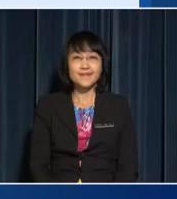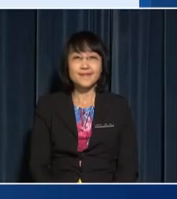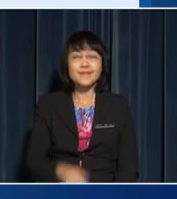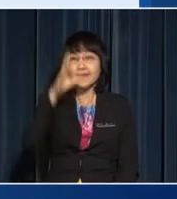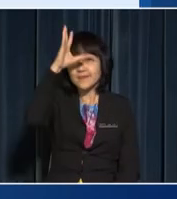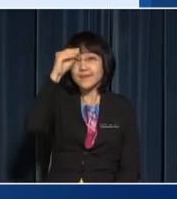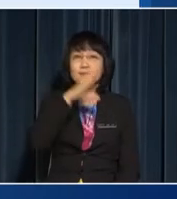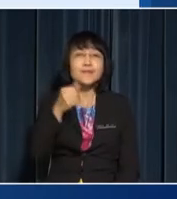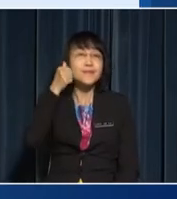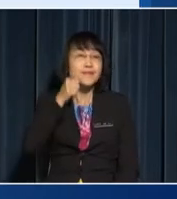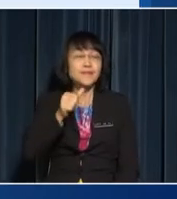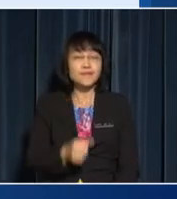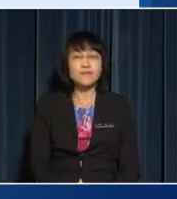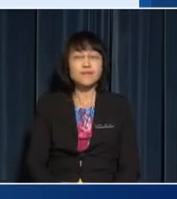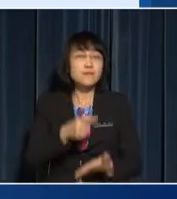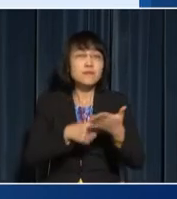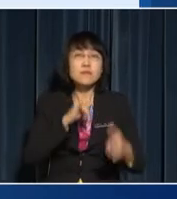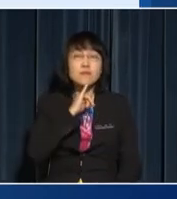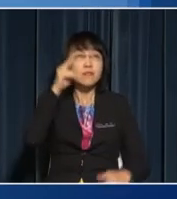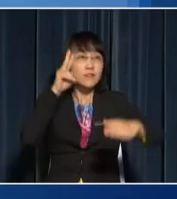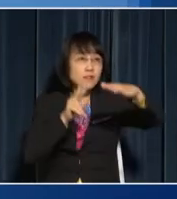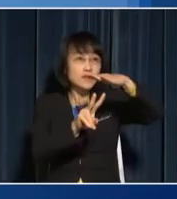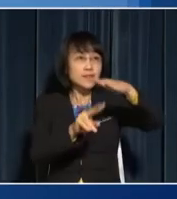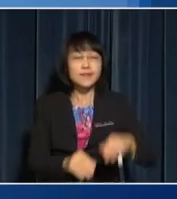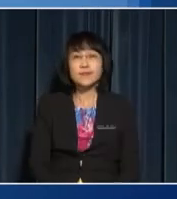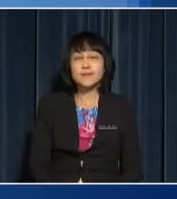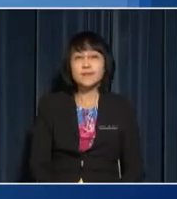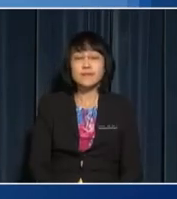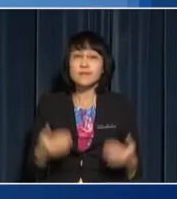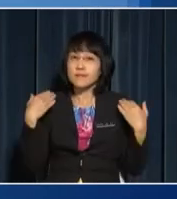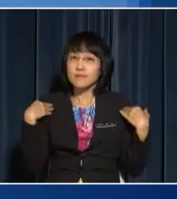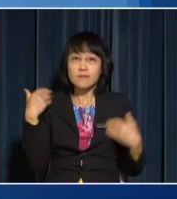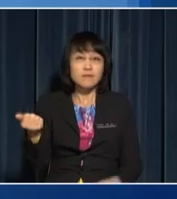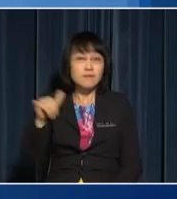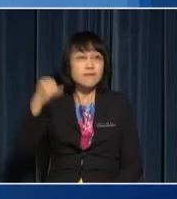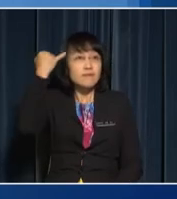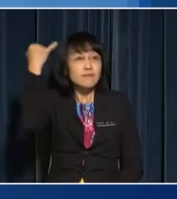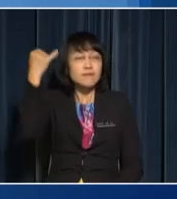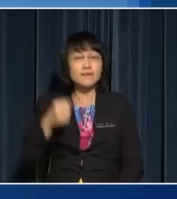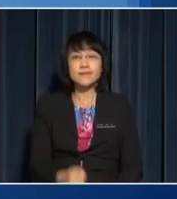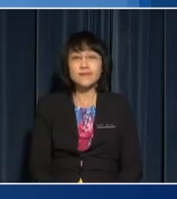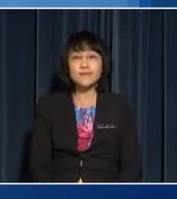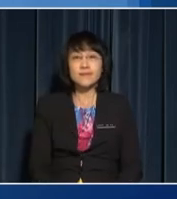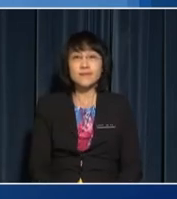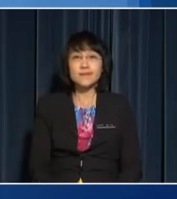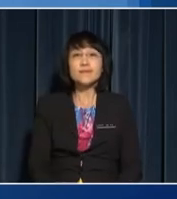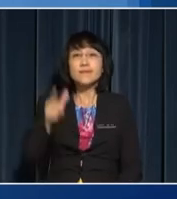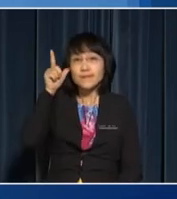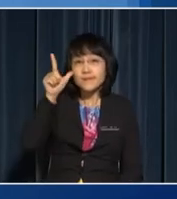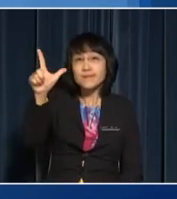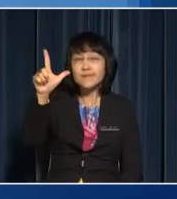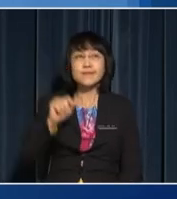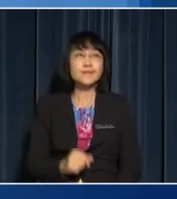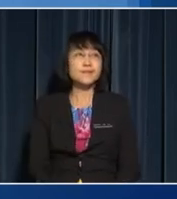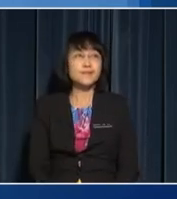Boys and girls What is predicting? Do you have any idea? Let's take